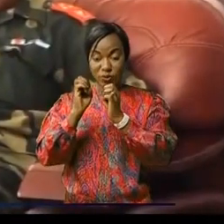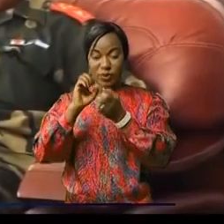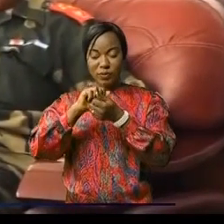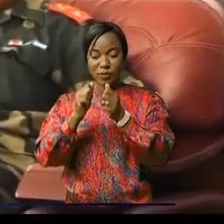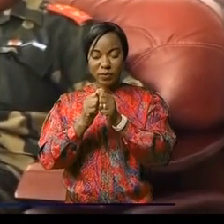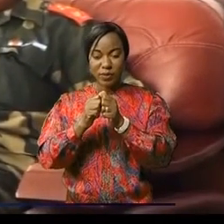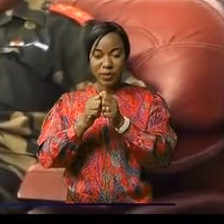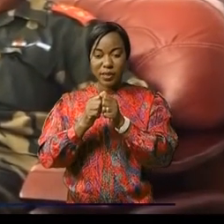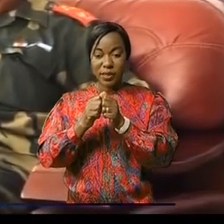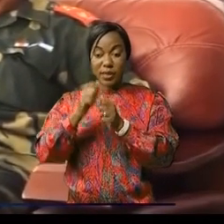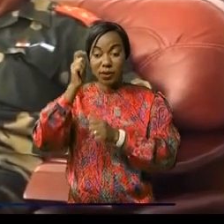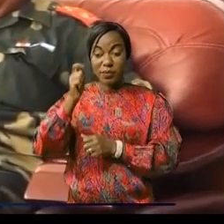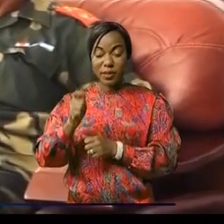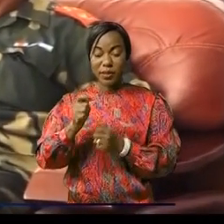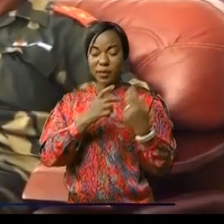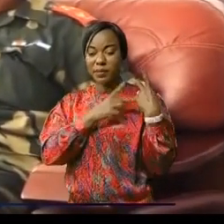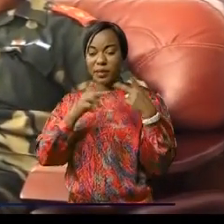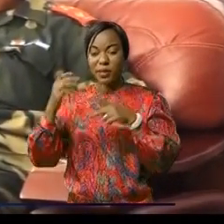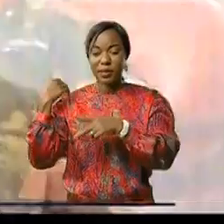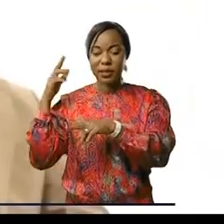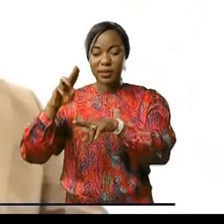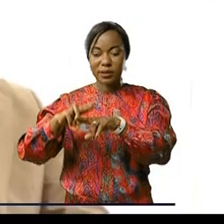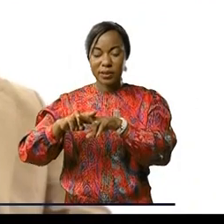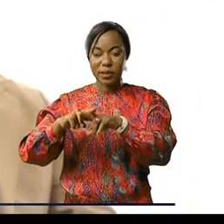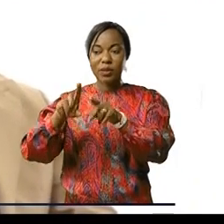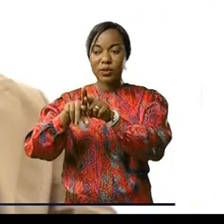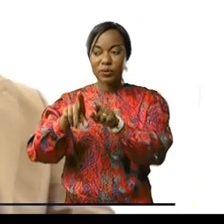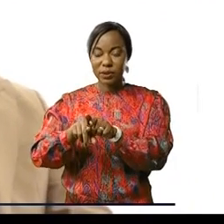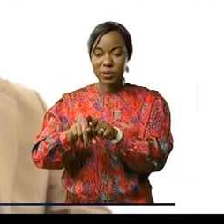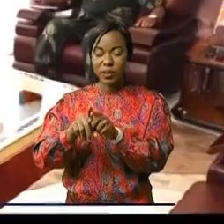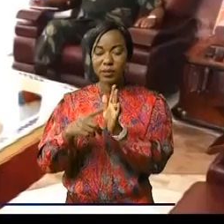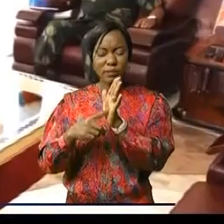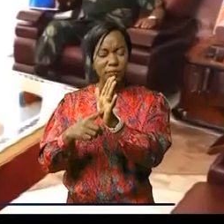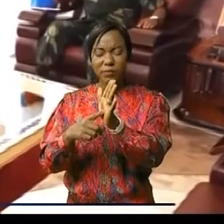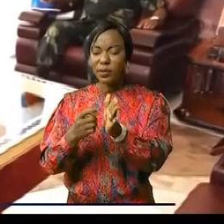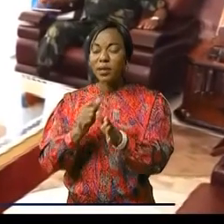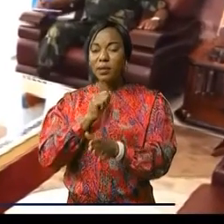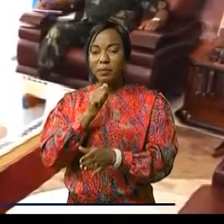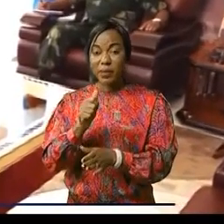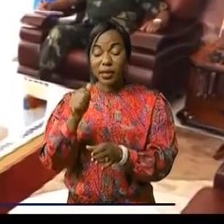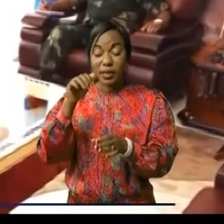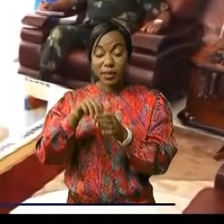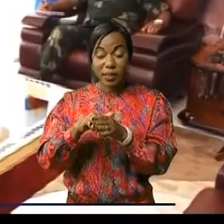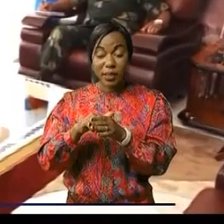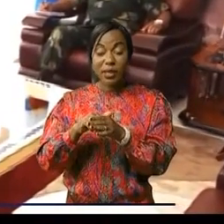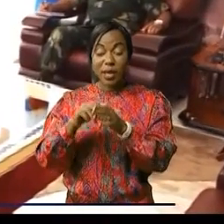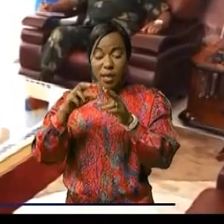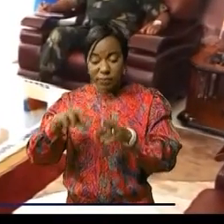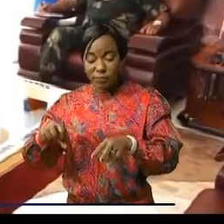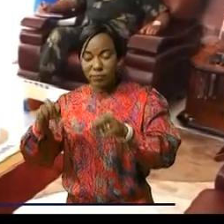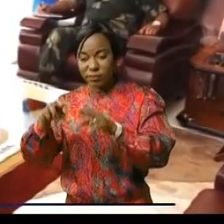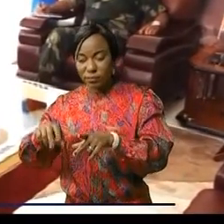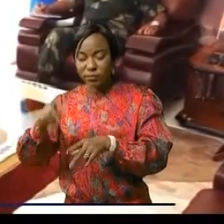militaires pendant l'état des sièges dont les résultats ne sont plus à démontrer avec l'appui du renseignement militaire qui fait